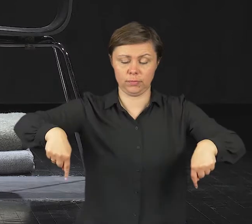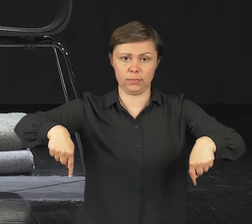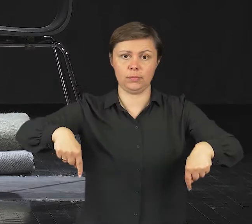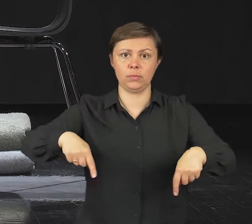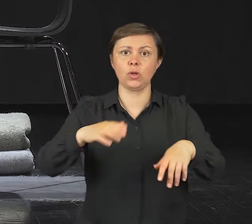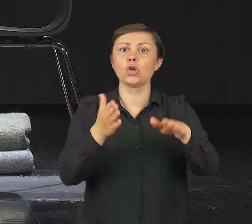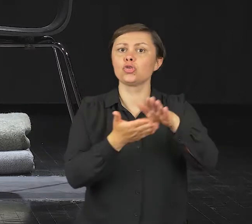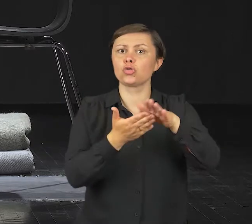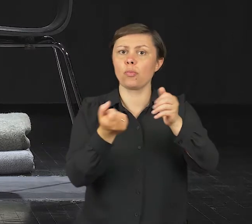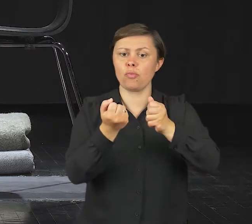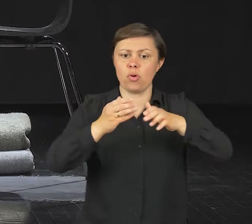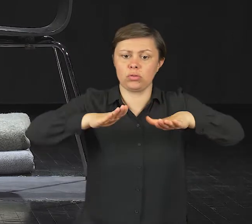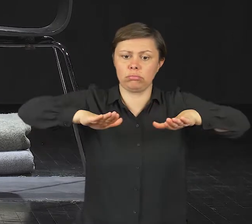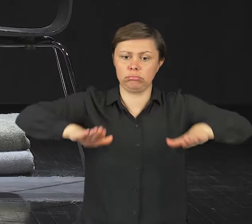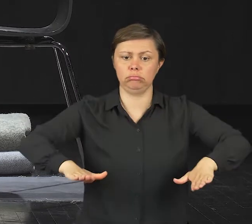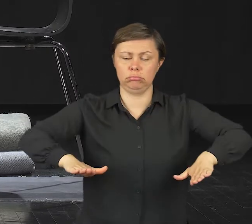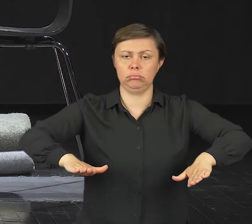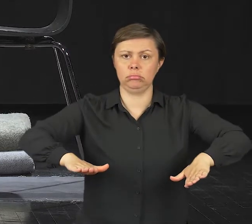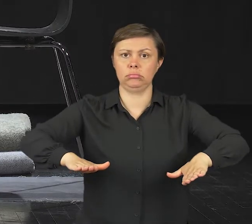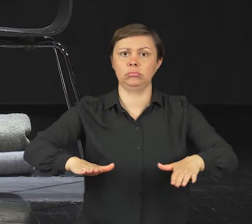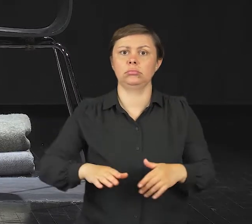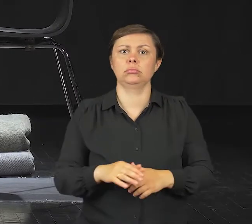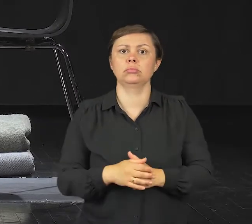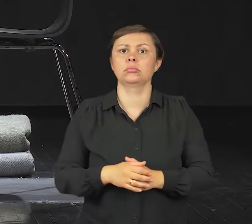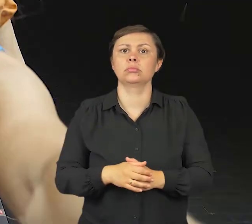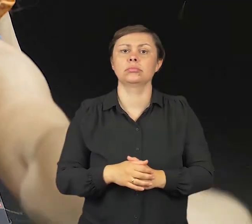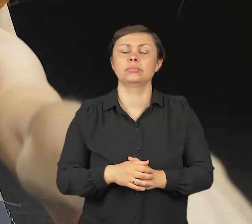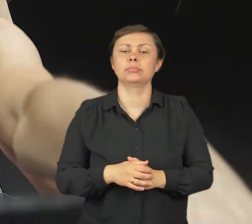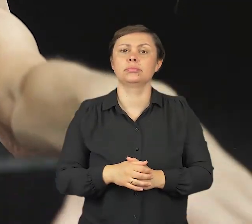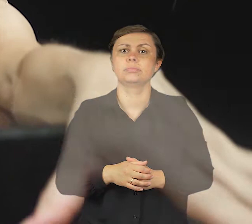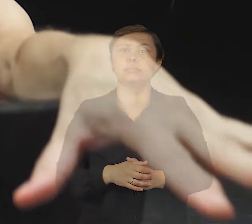dociśnięte stopy i oddalające się na zewnątrz nogi.